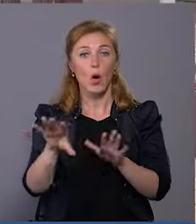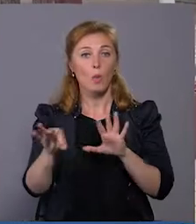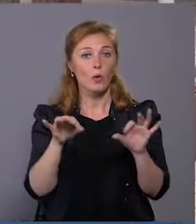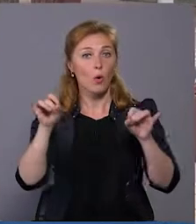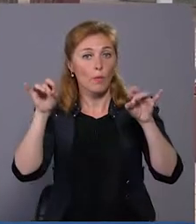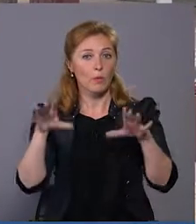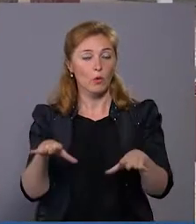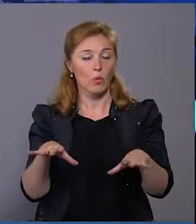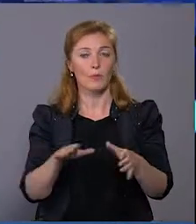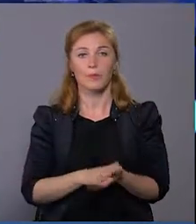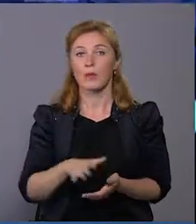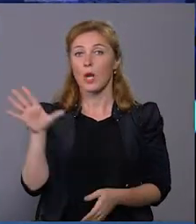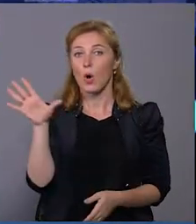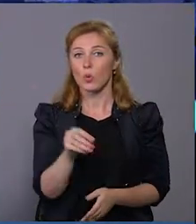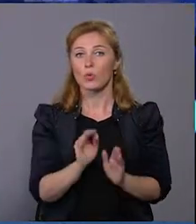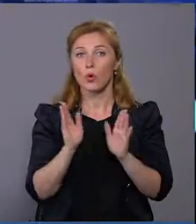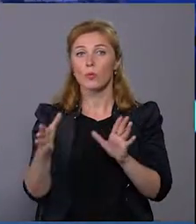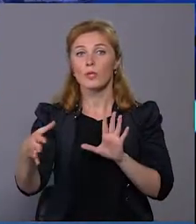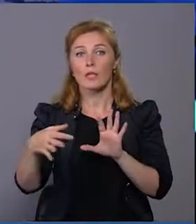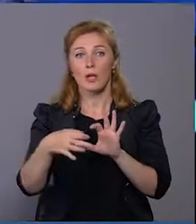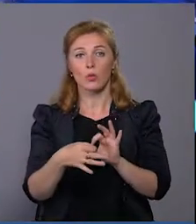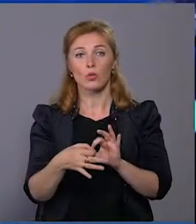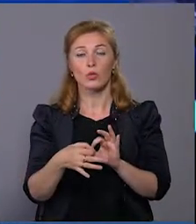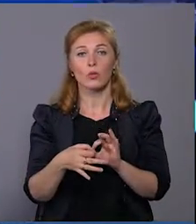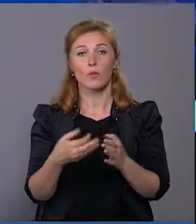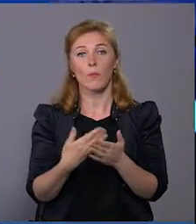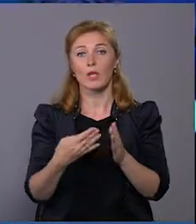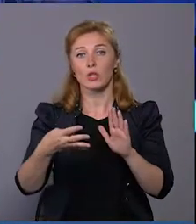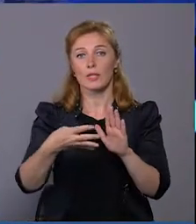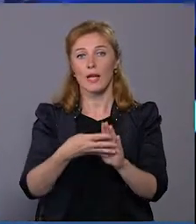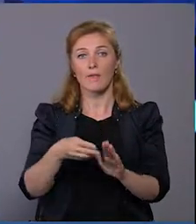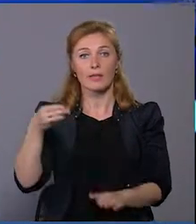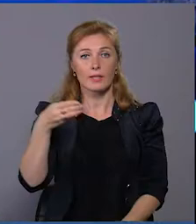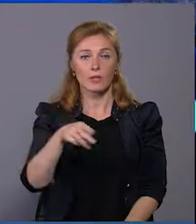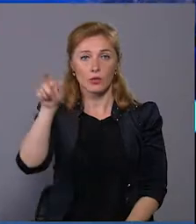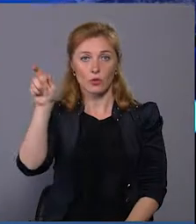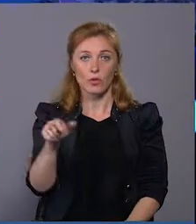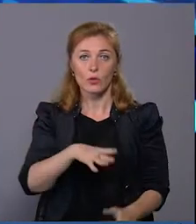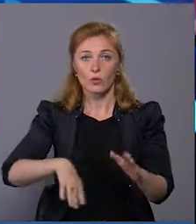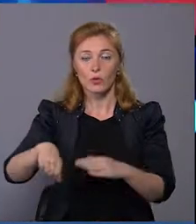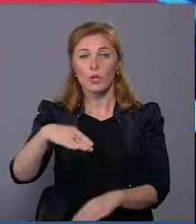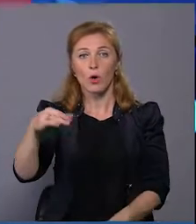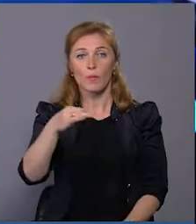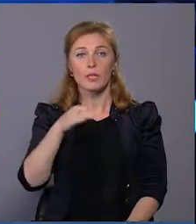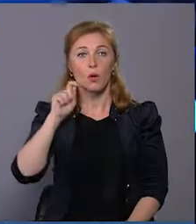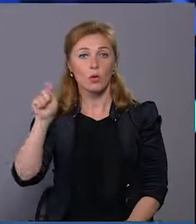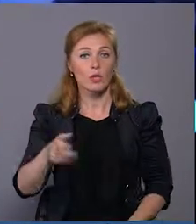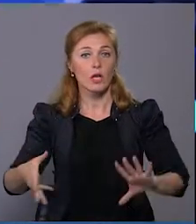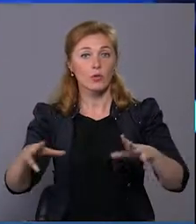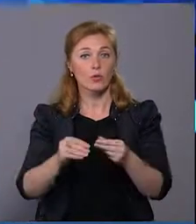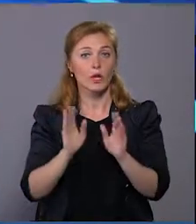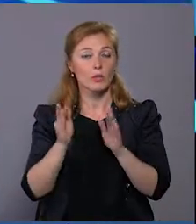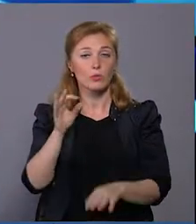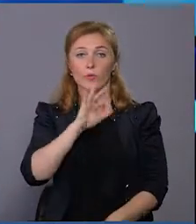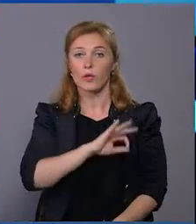випадковим чином. Усього буде залучено майже 9 тисяч людей з усіх областей України. Результати дослідження будуть